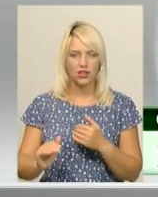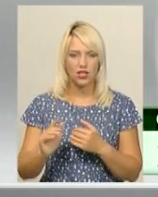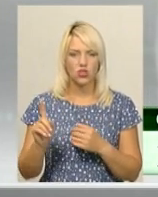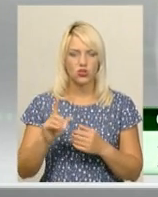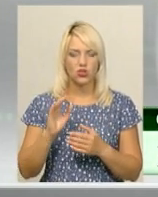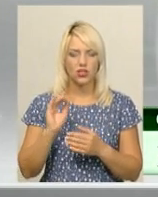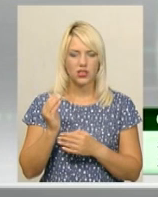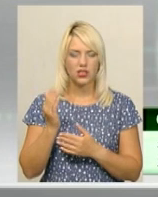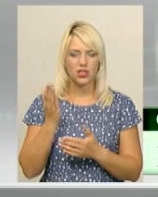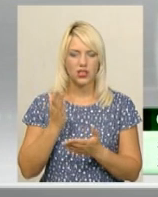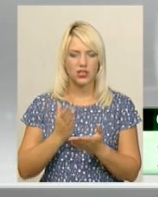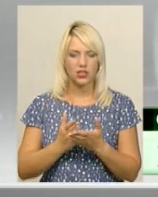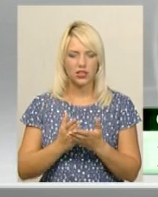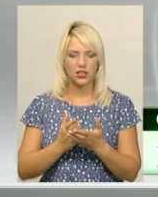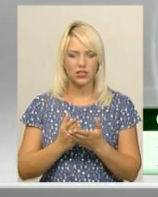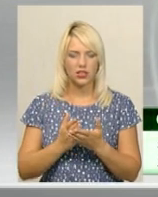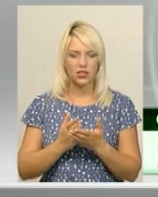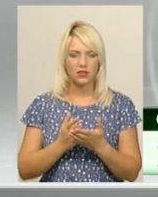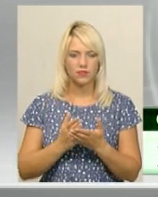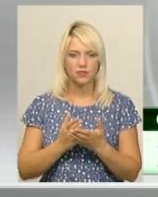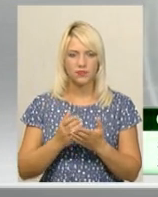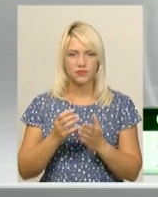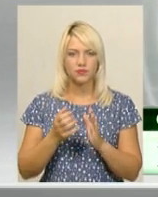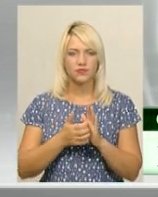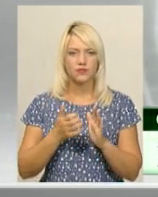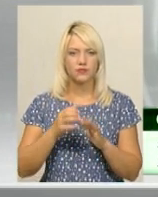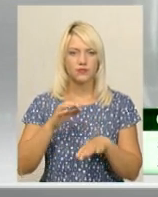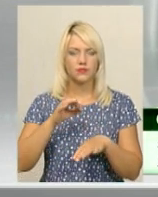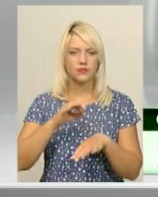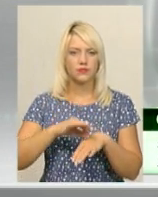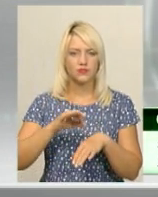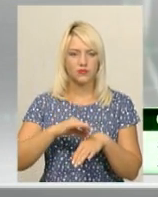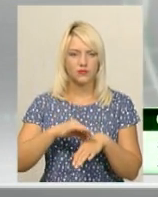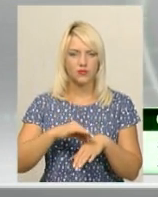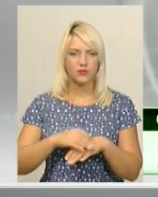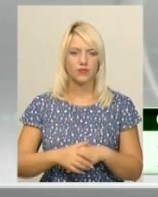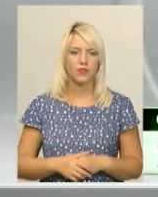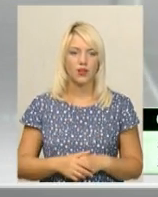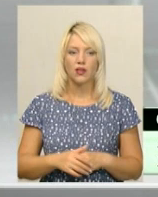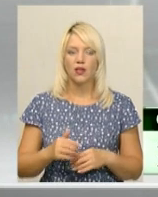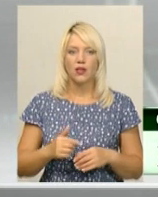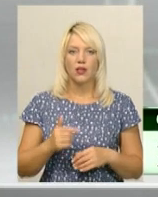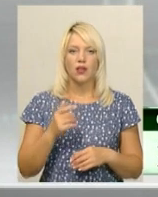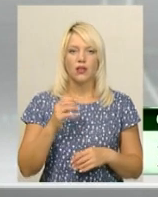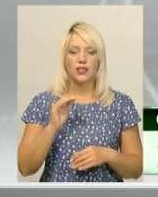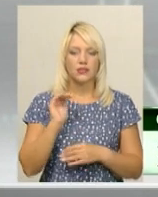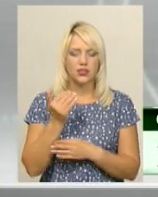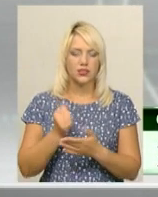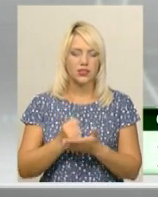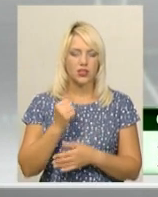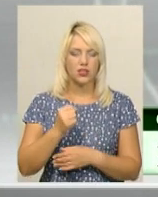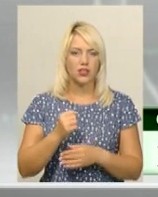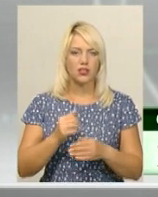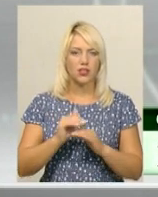функціональний систолічний шум. Оці садені лобні ділянки та колінного цуглопчика. Діти скеровані дитячий